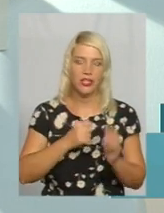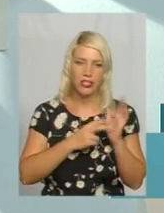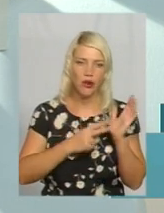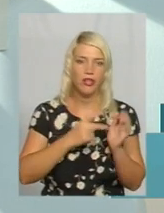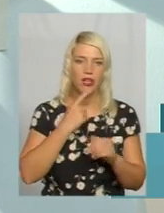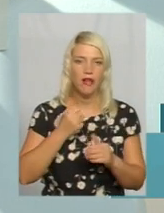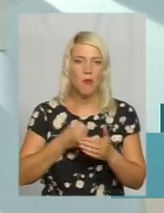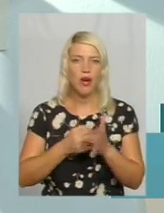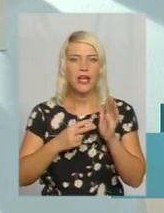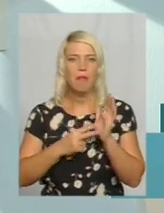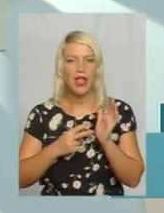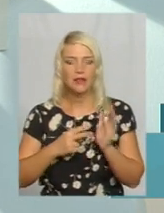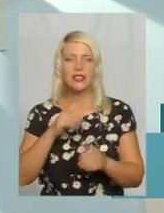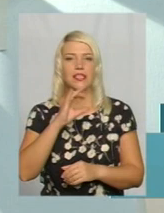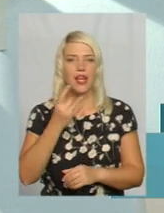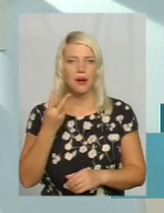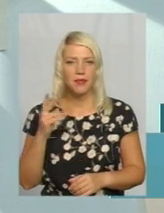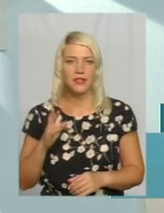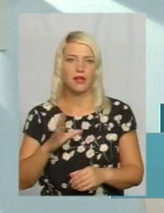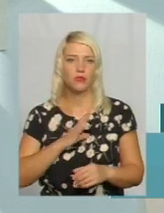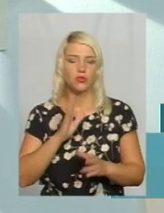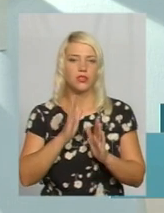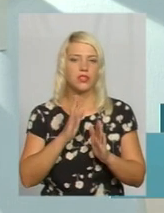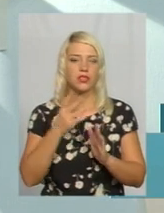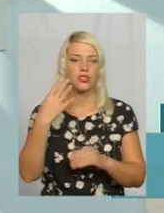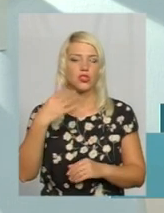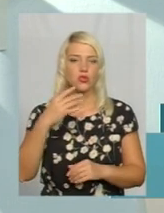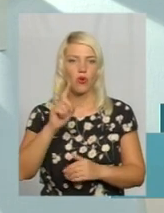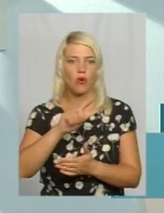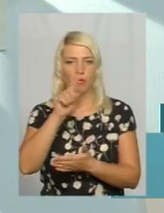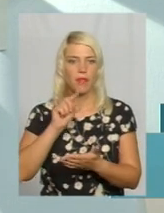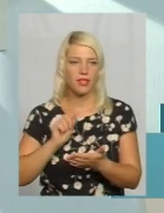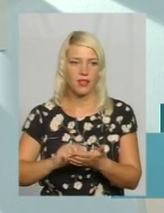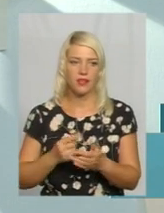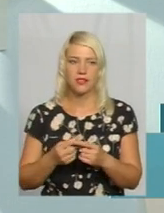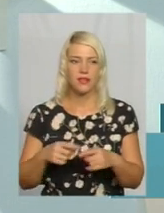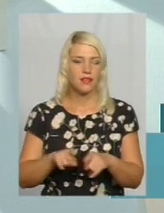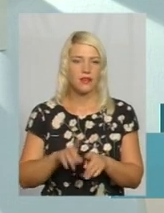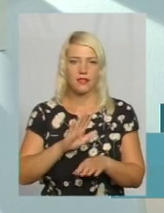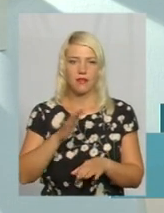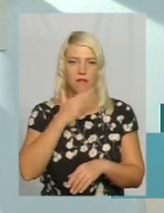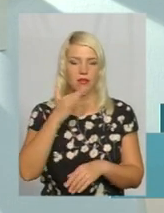два місяці, надійшло всього 40 запитань. Тому це не така критична маса,